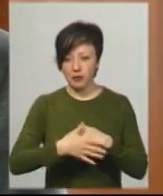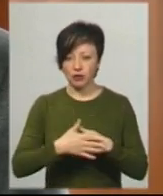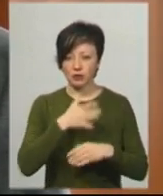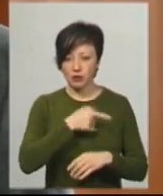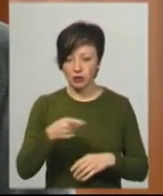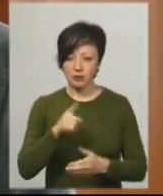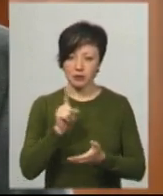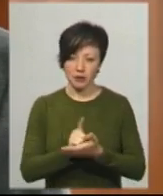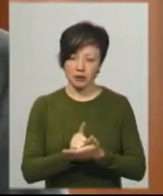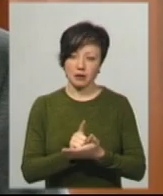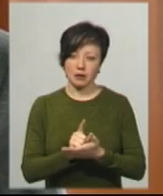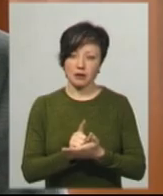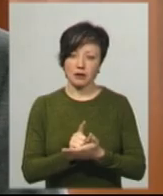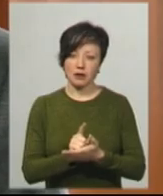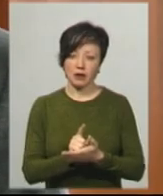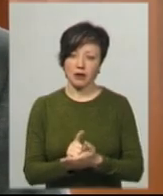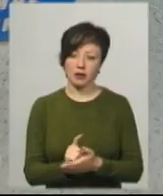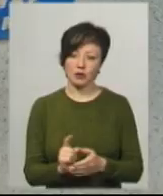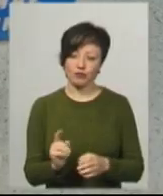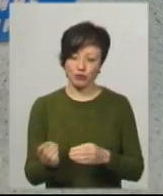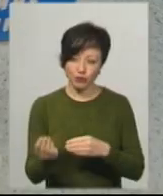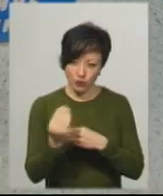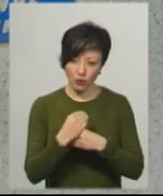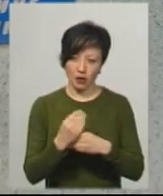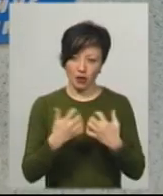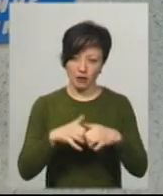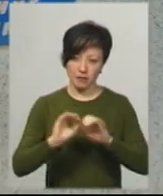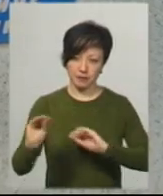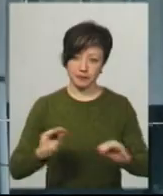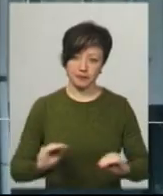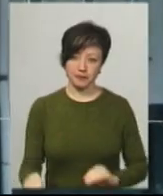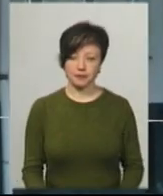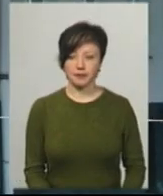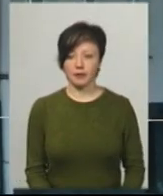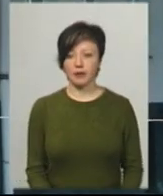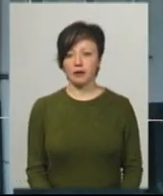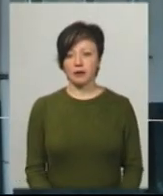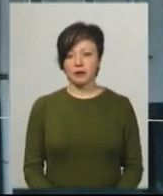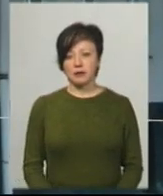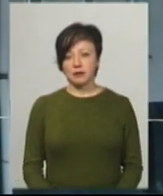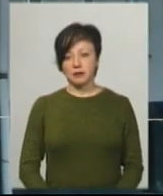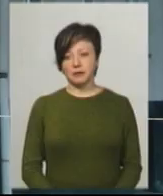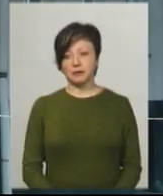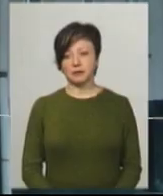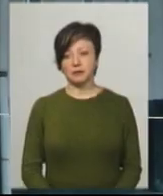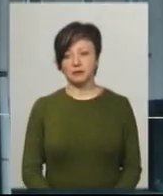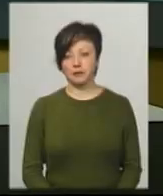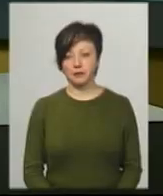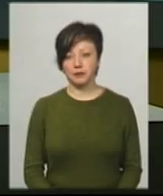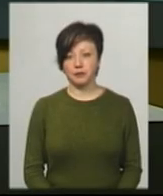в нас мають також нашу лікарню докомплектувати. Неляш Пулак, Юрій Чорний. Новини на Суспільному. Хмельниччина.